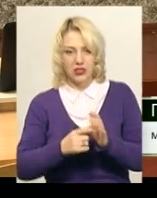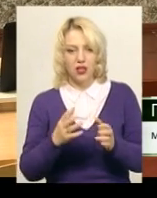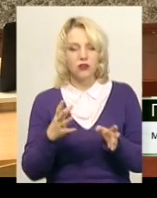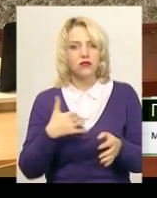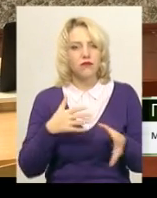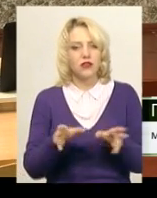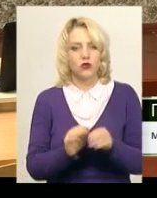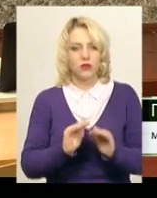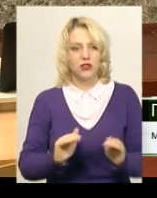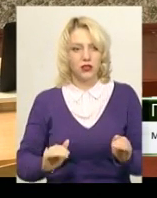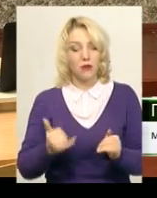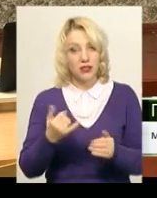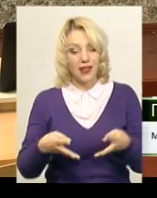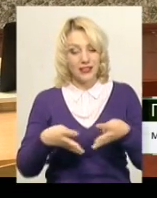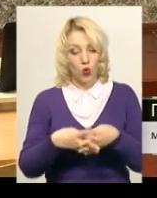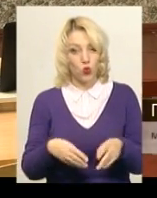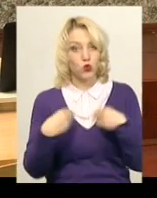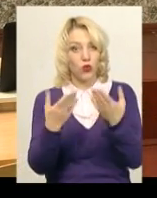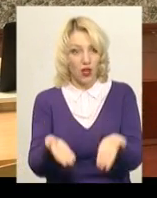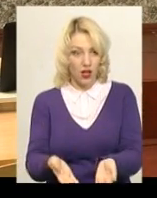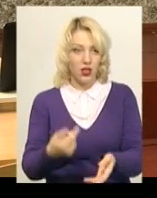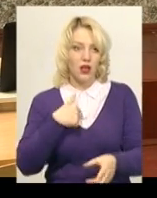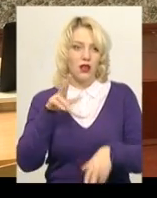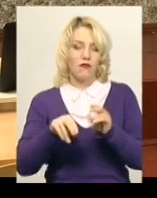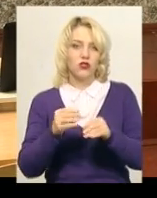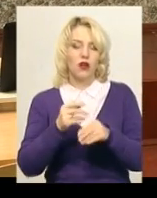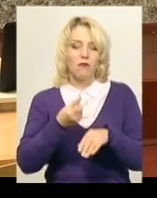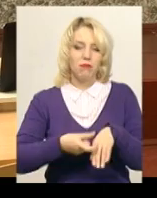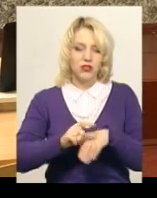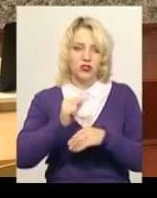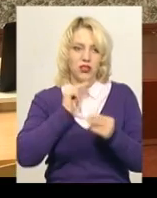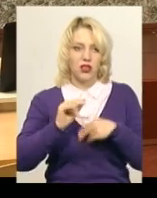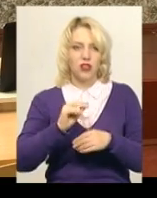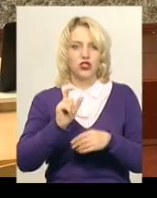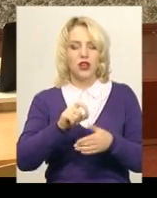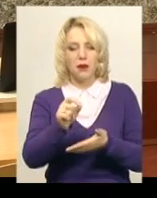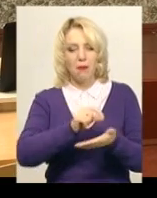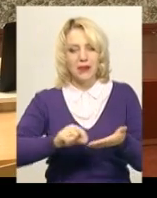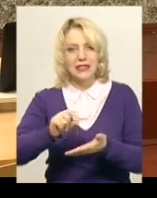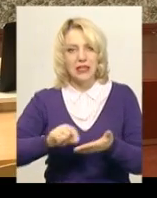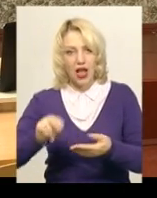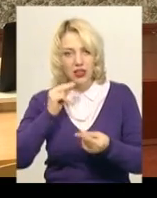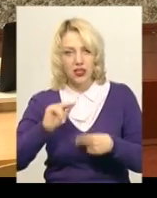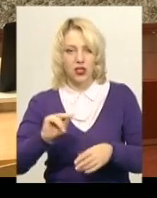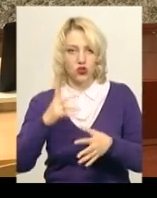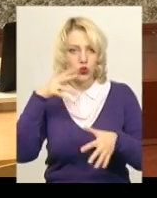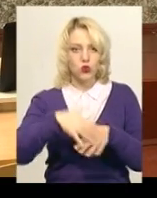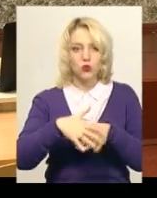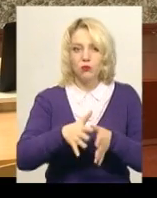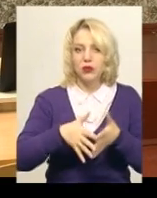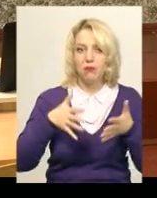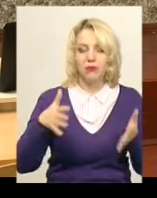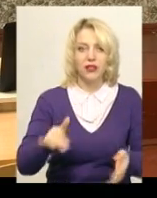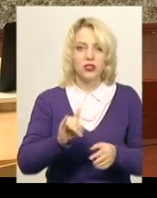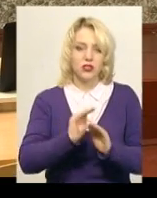цю інклюзію йому дали, то я вважаю більше краще. Він і букви почав краще писати, і розуміти більше, і він з